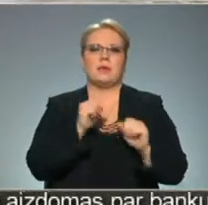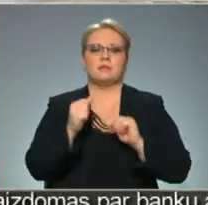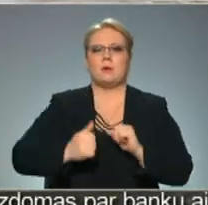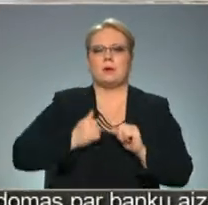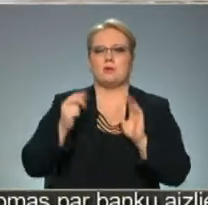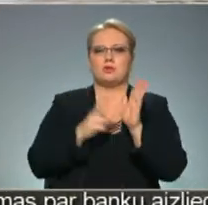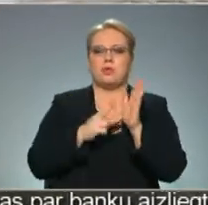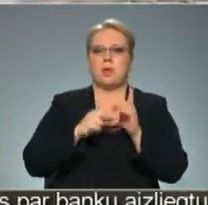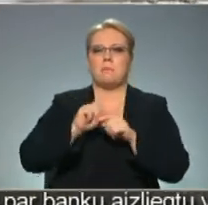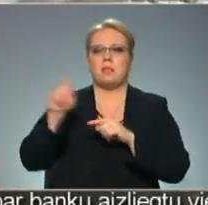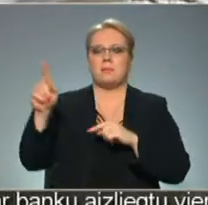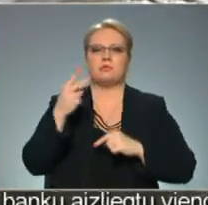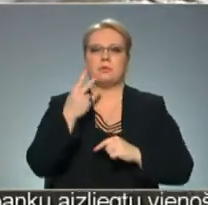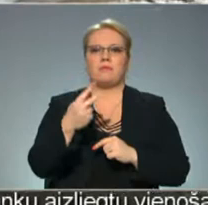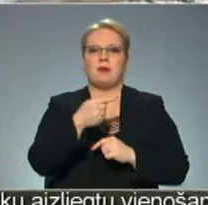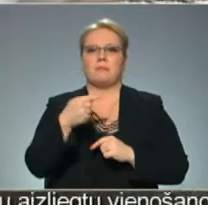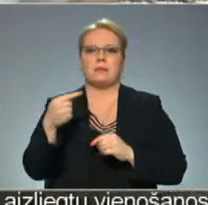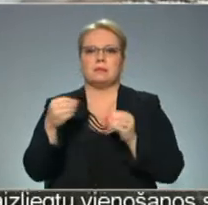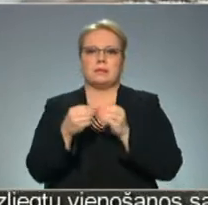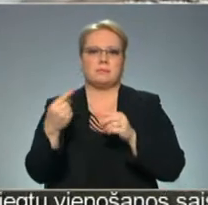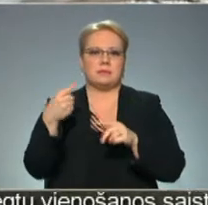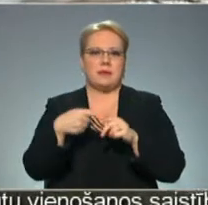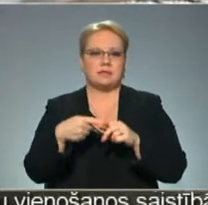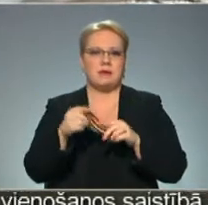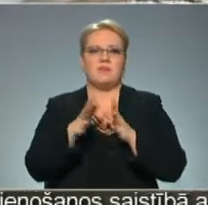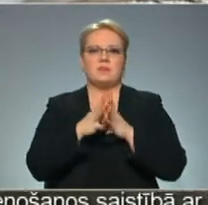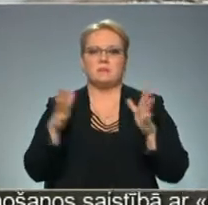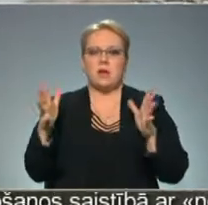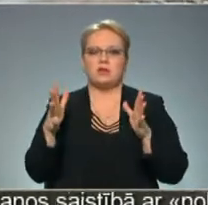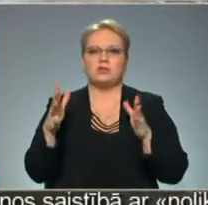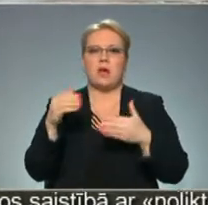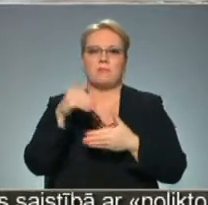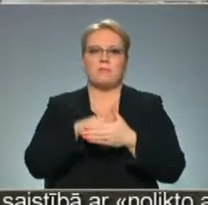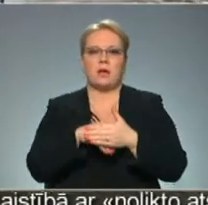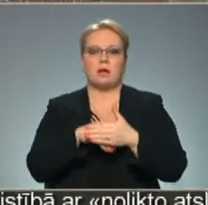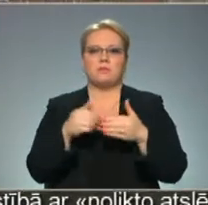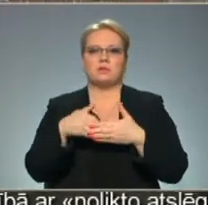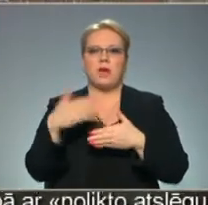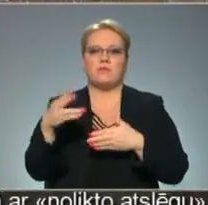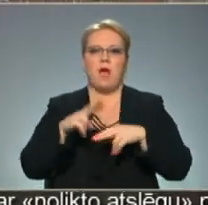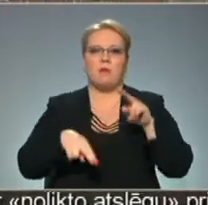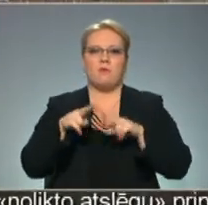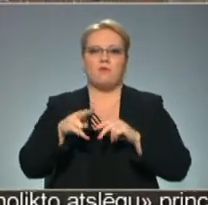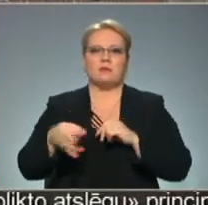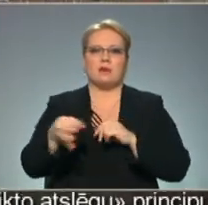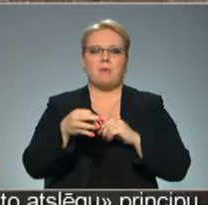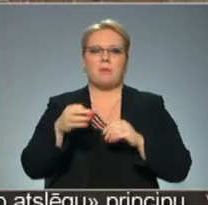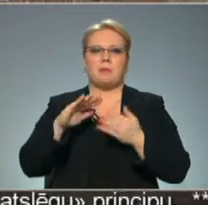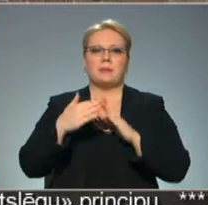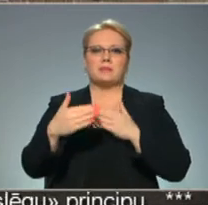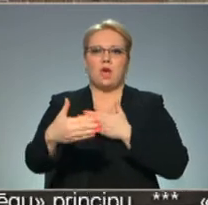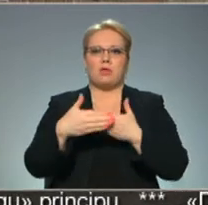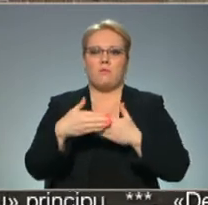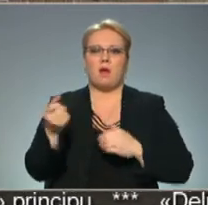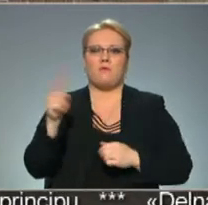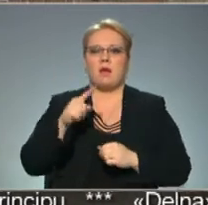īpašuma nodokļa palielinājums ir no divām līdz desmit reizēm, bet visplāšāk mācīņi būs jāatvēr. Abūs gaba līpašniekiem pilsētas tūmā,